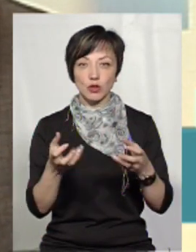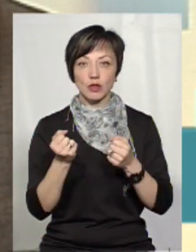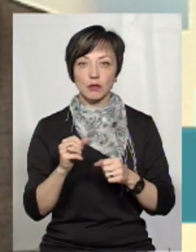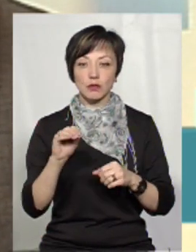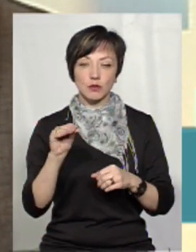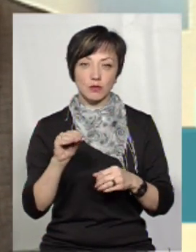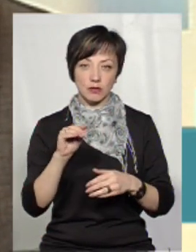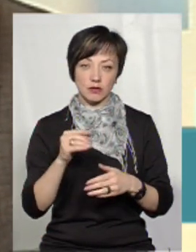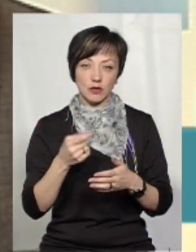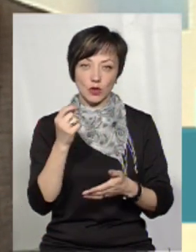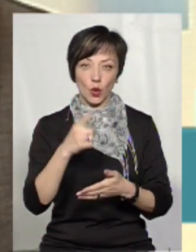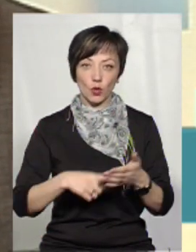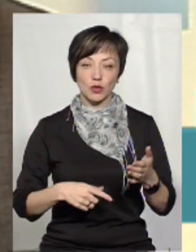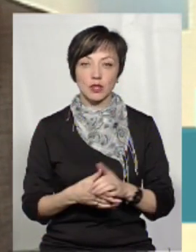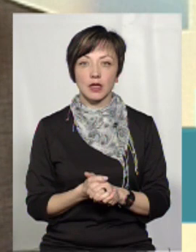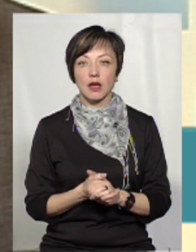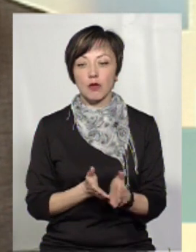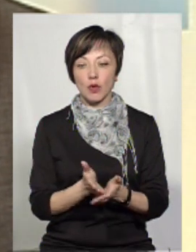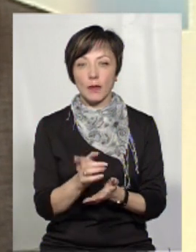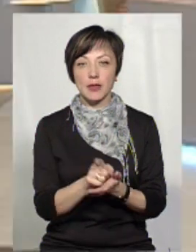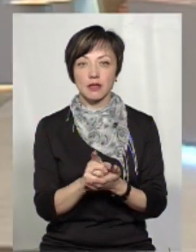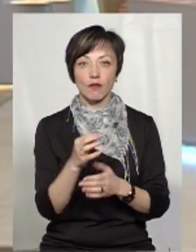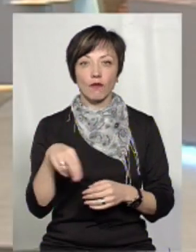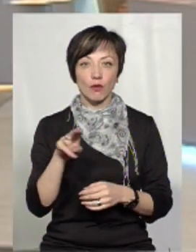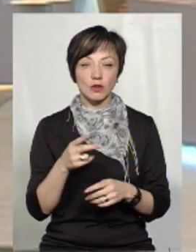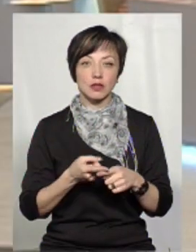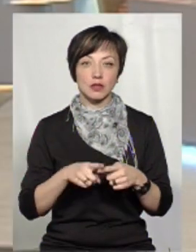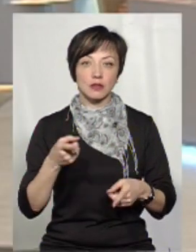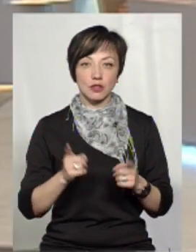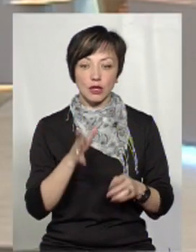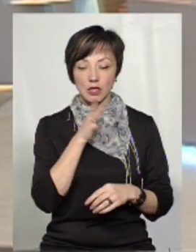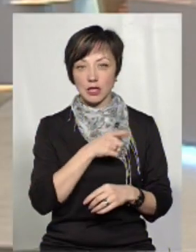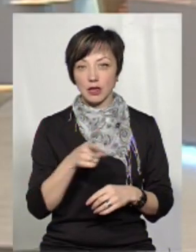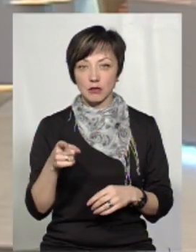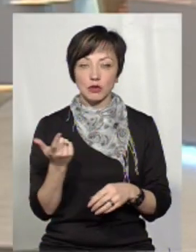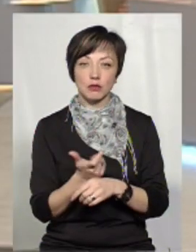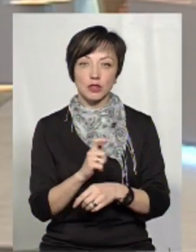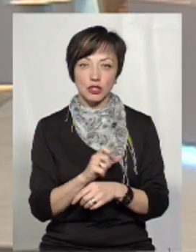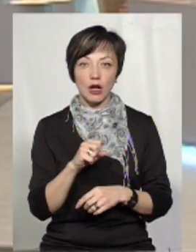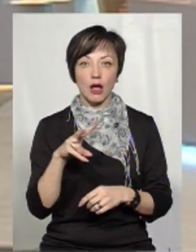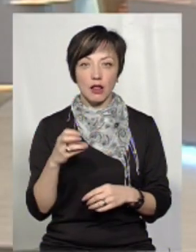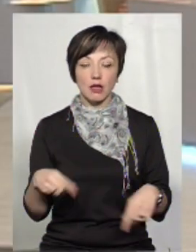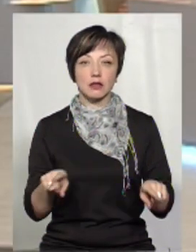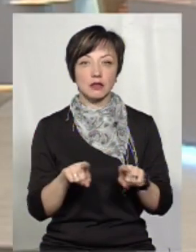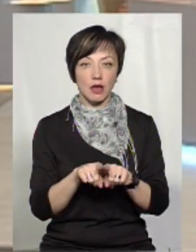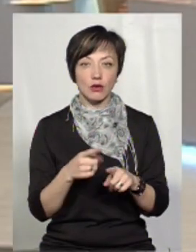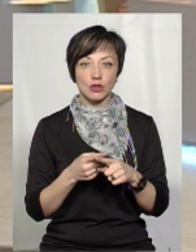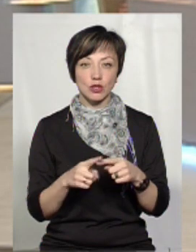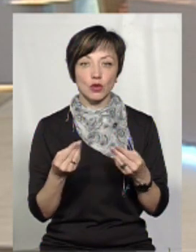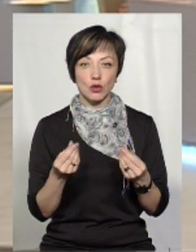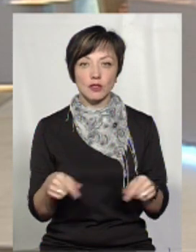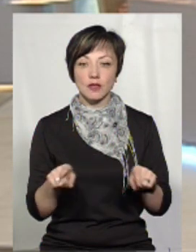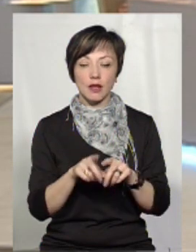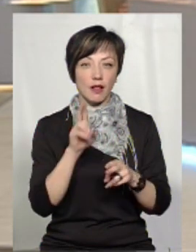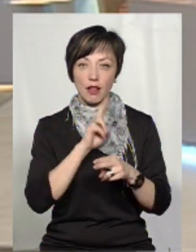посвідчити довіреність? У лінії пенсійного фонду там, звичайно, те, що термін більший, але також ці гроші